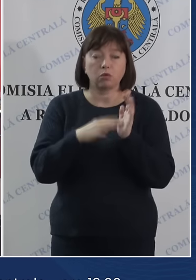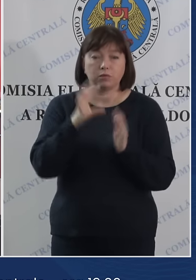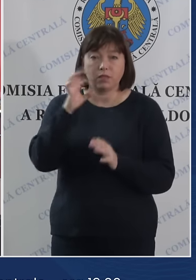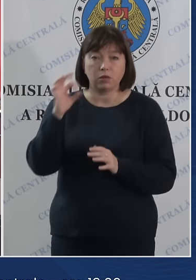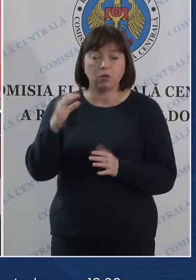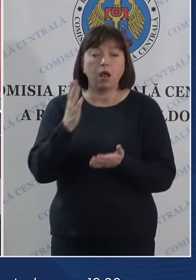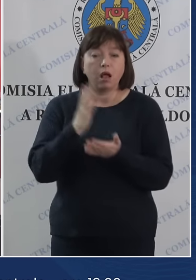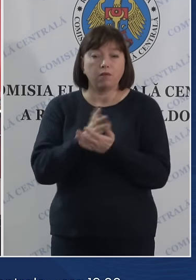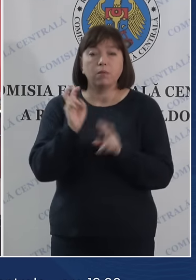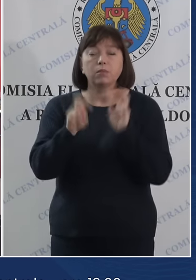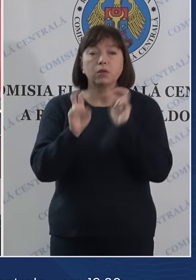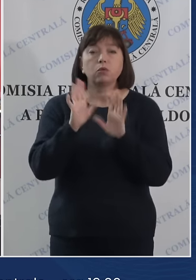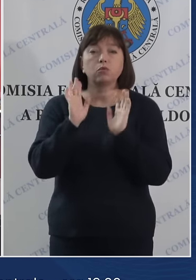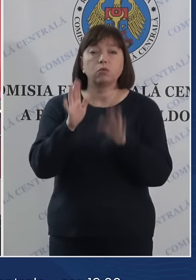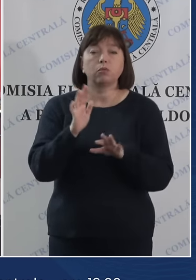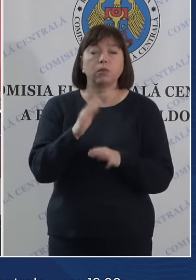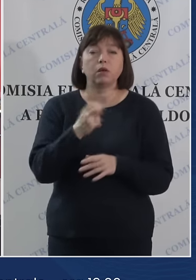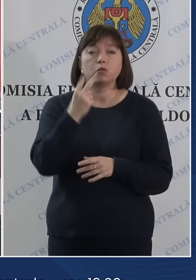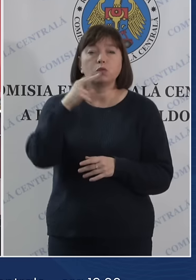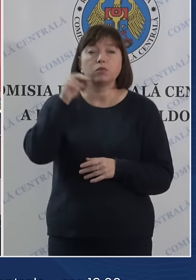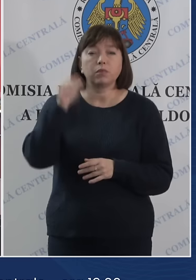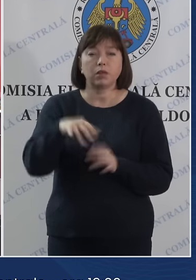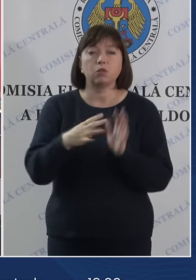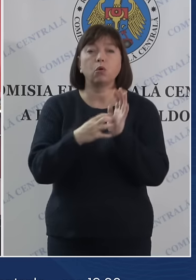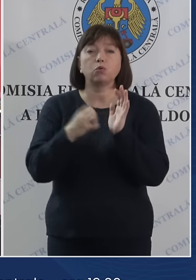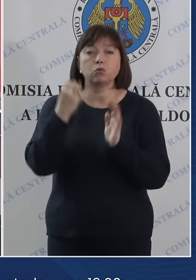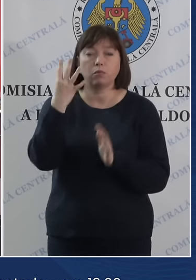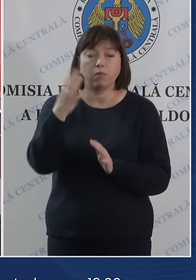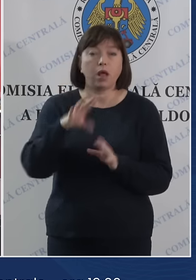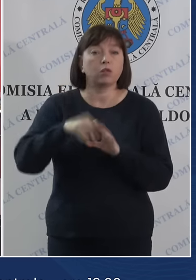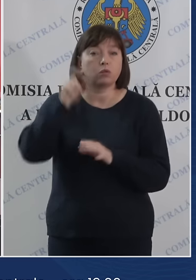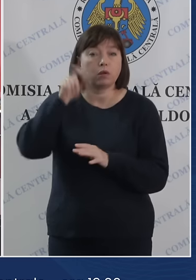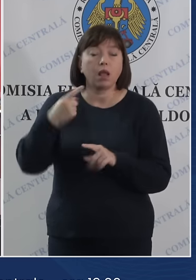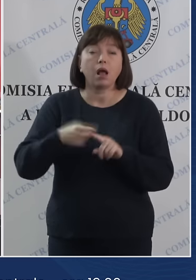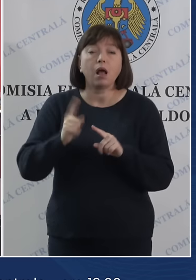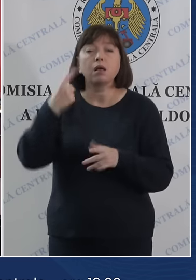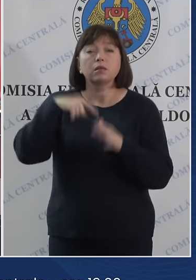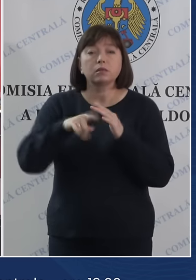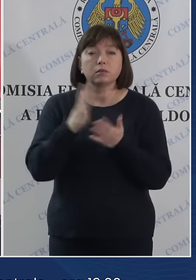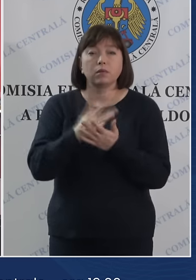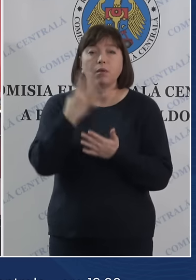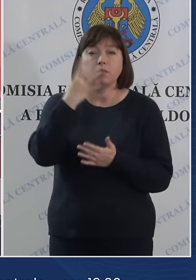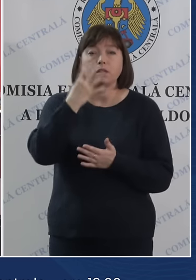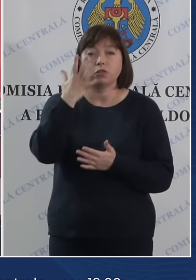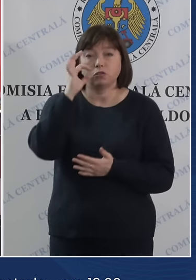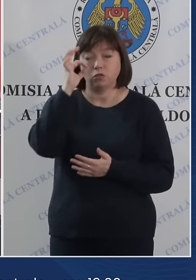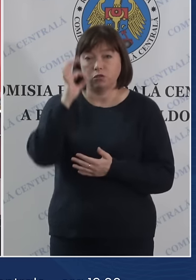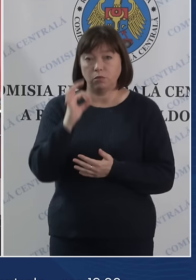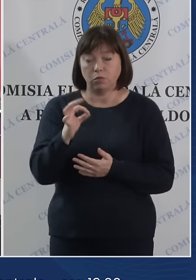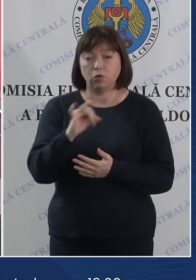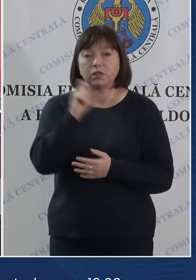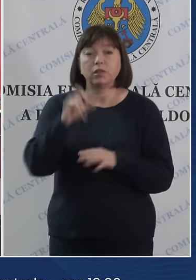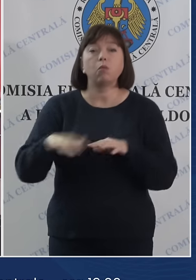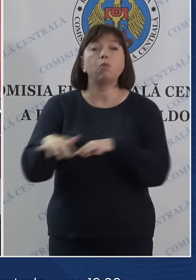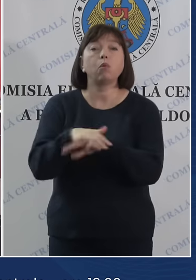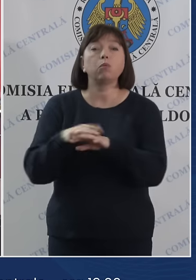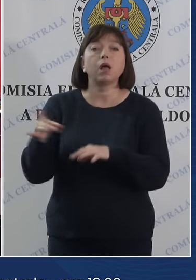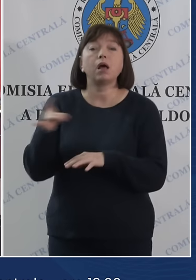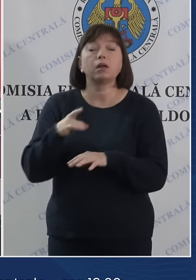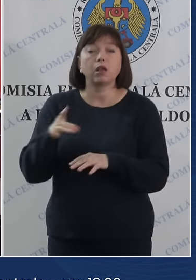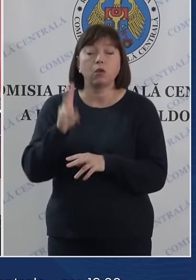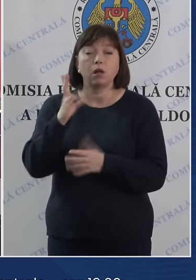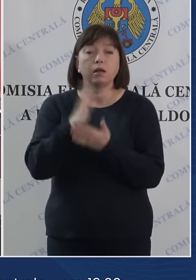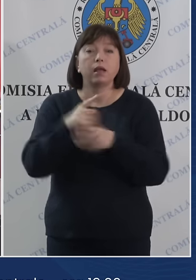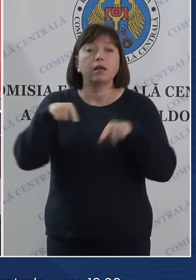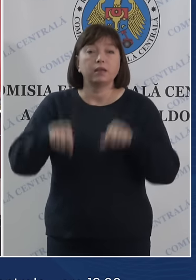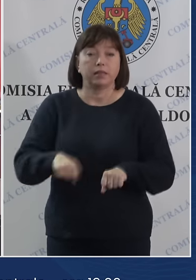o preziență în număr de 12.904 alegători, ceea ce reprezint 45% din populația raionului cu drept de